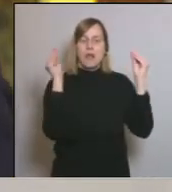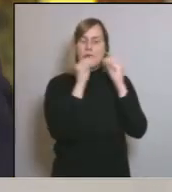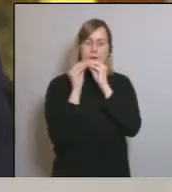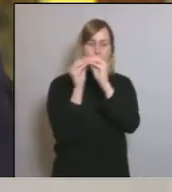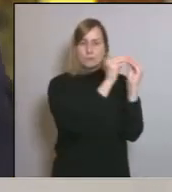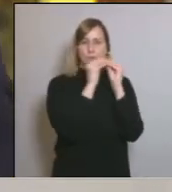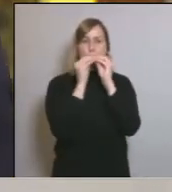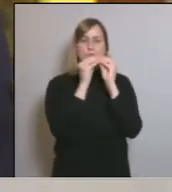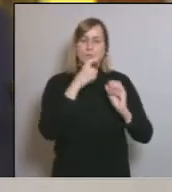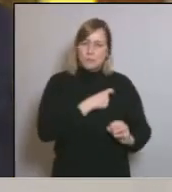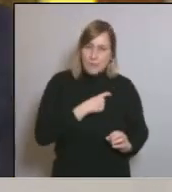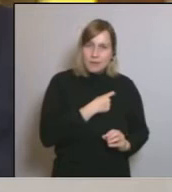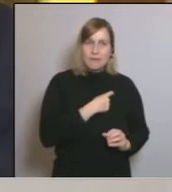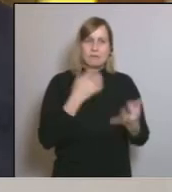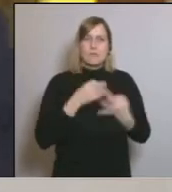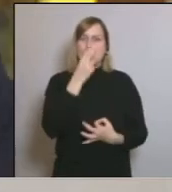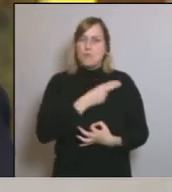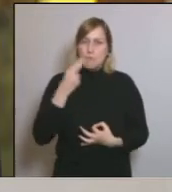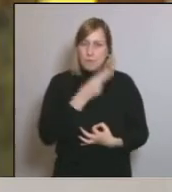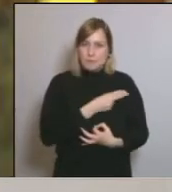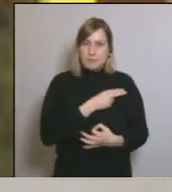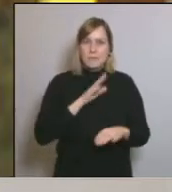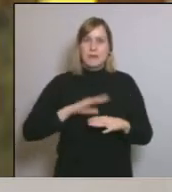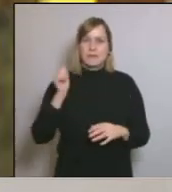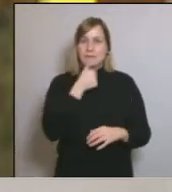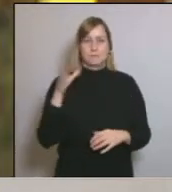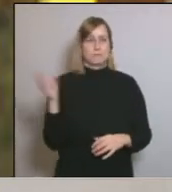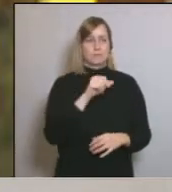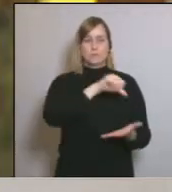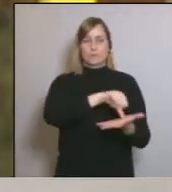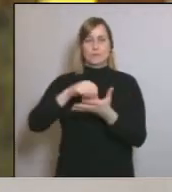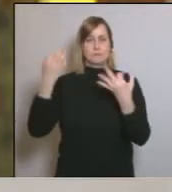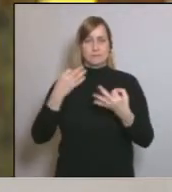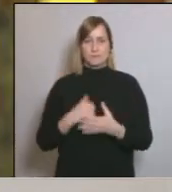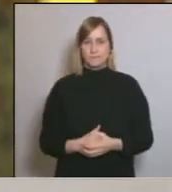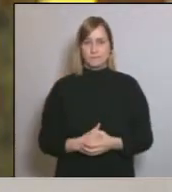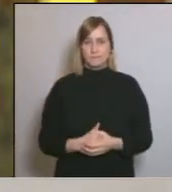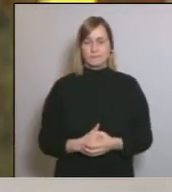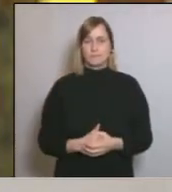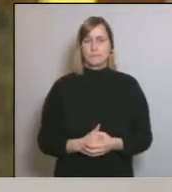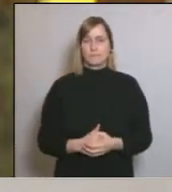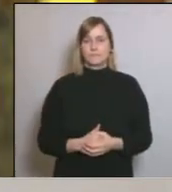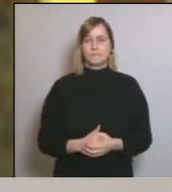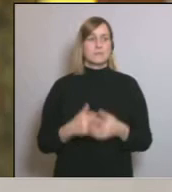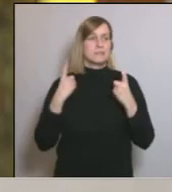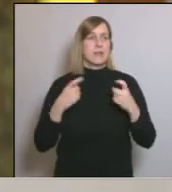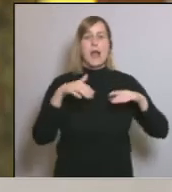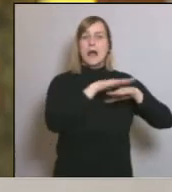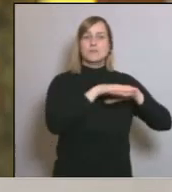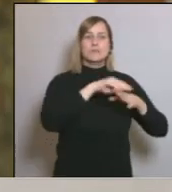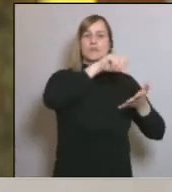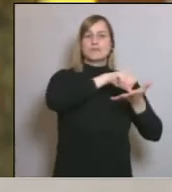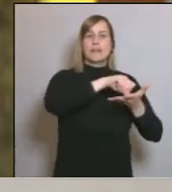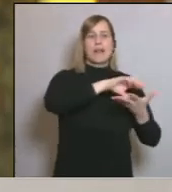solidaritat i compromís per a tots els ciutadans. Necessitem que no només l'administració central les